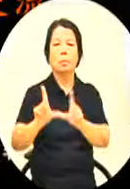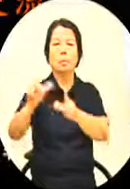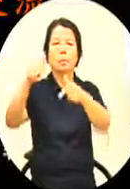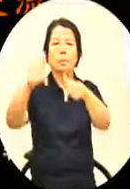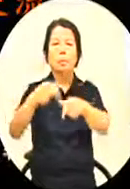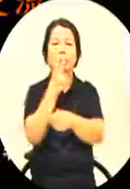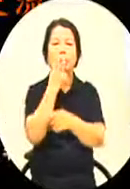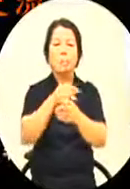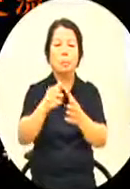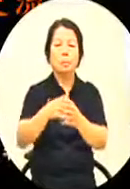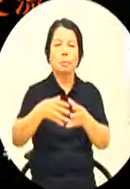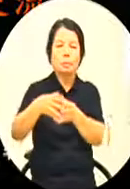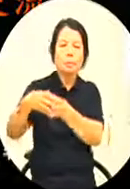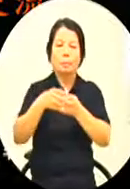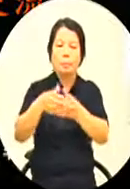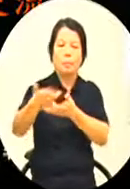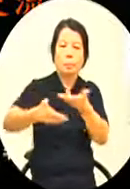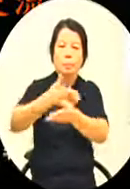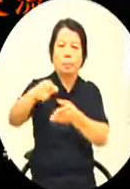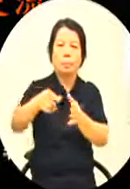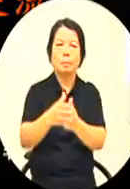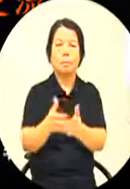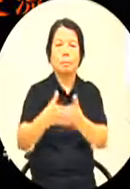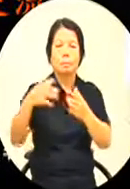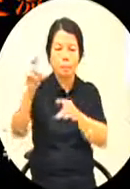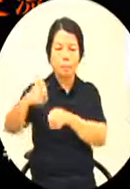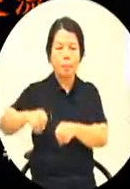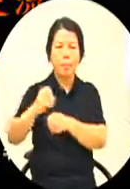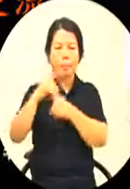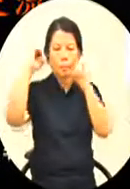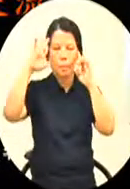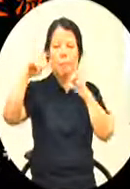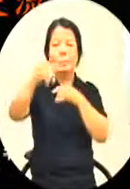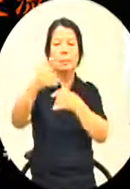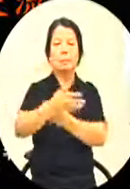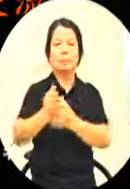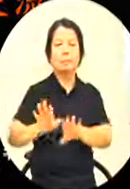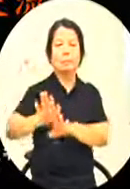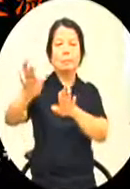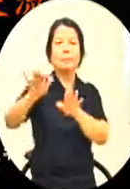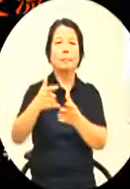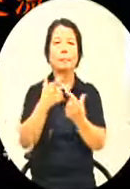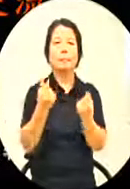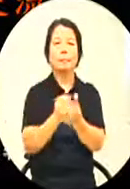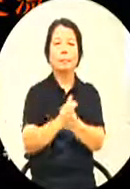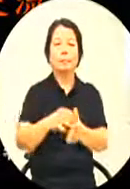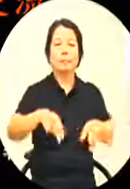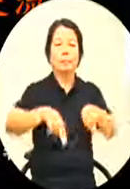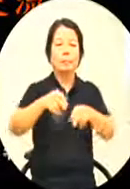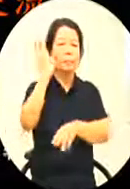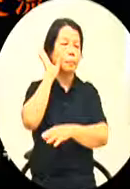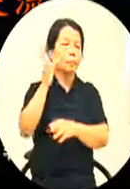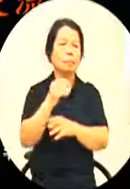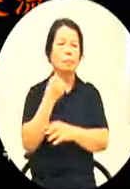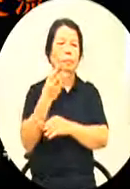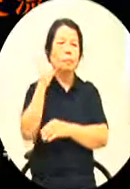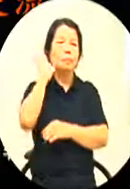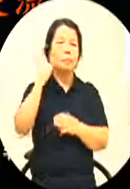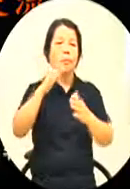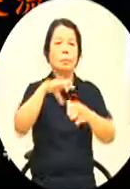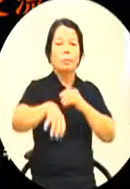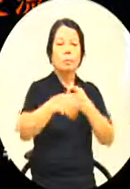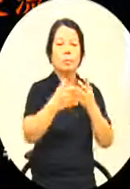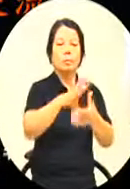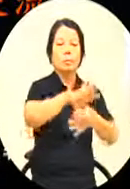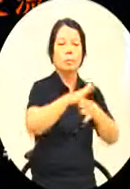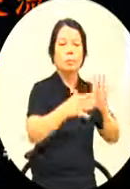切交流我们要共创区域的繁荣与进步那么新闻局教育局文化